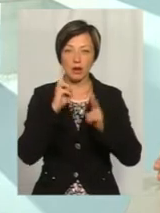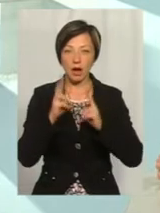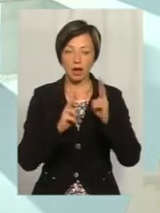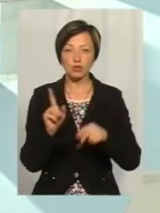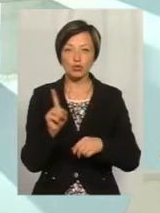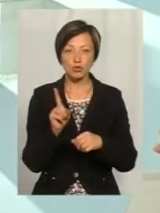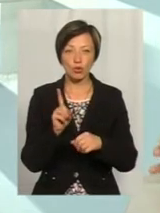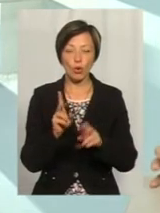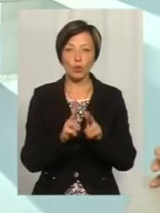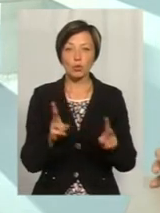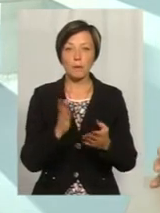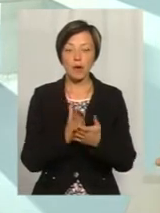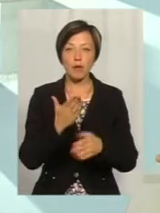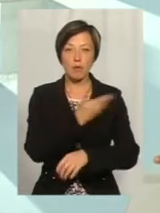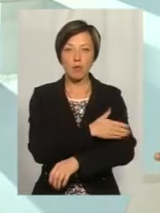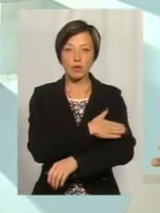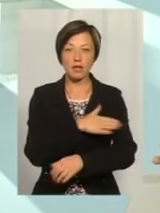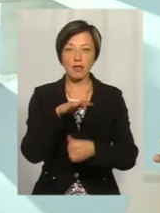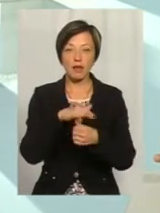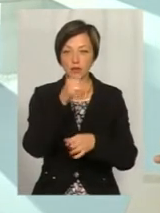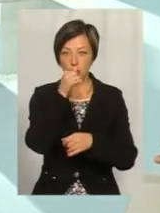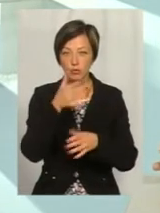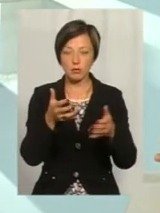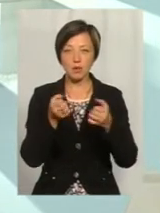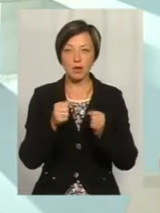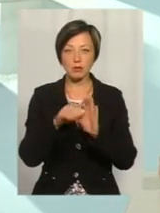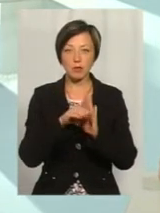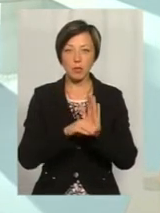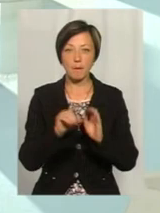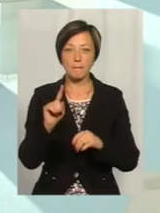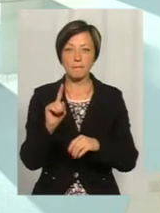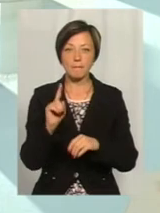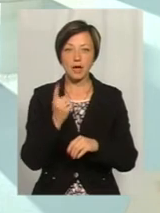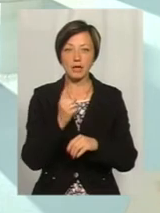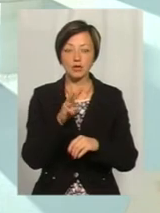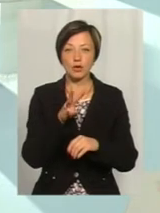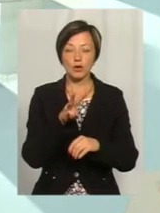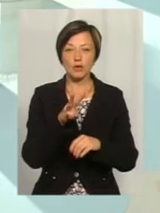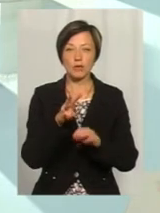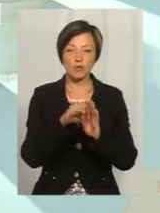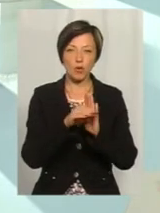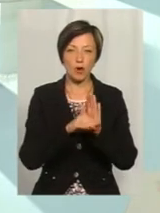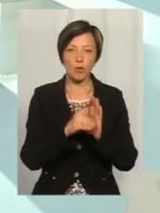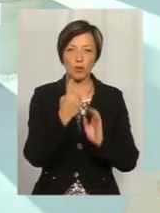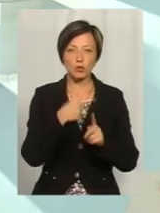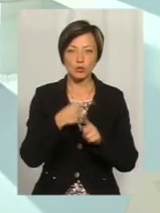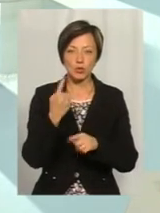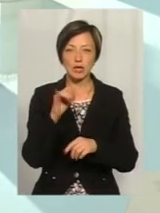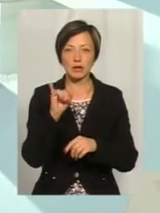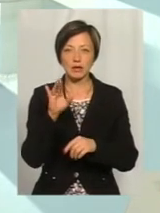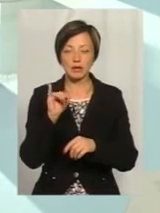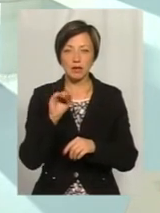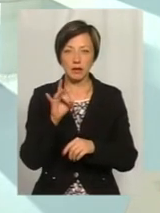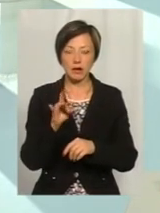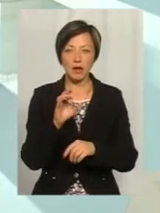що ті, хто має польські антени, не можуть приймати програми з першого мультиплексу. Це такі програми, 1+,1, Інтер,